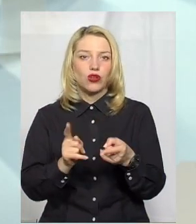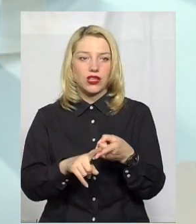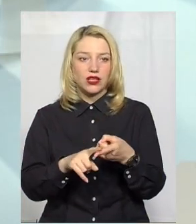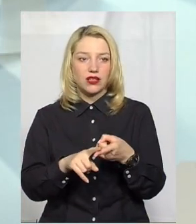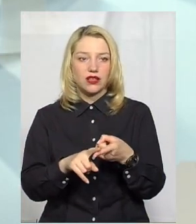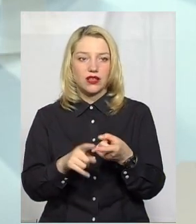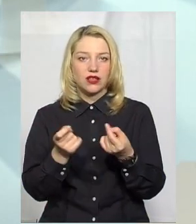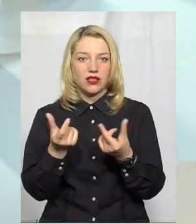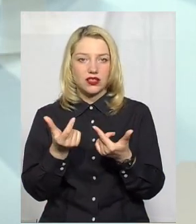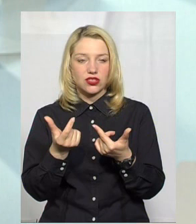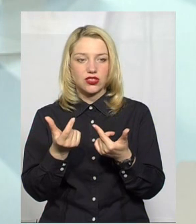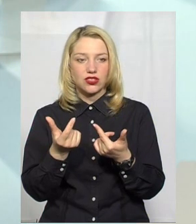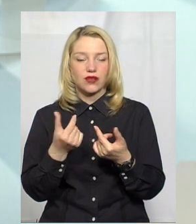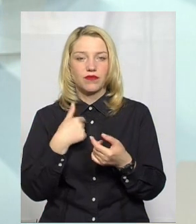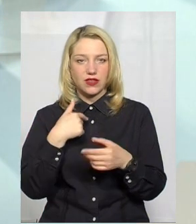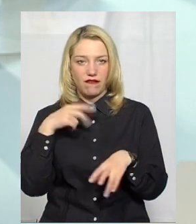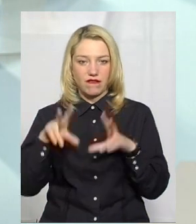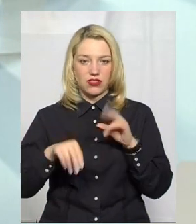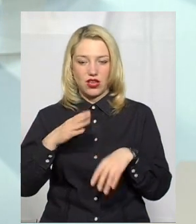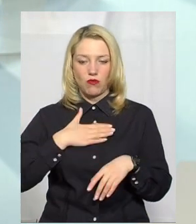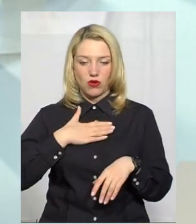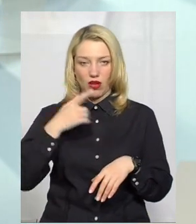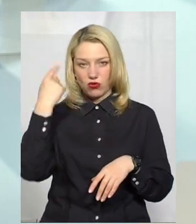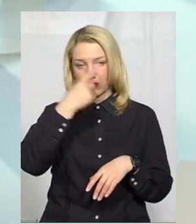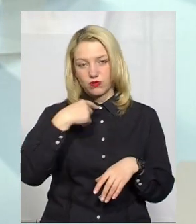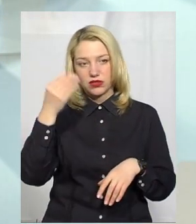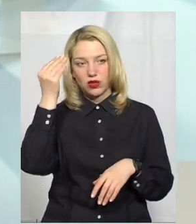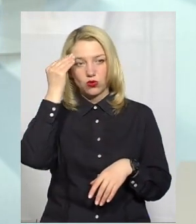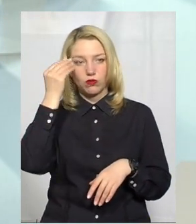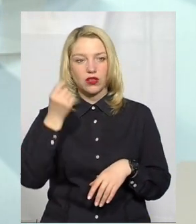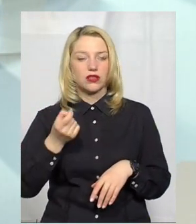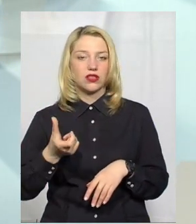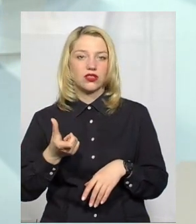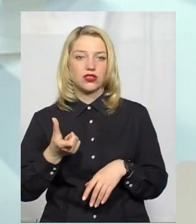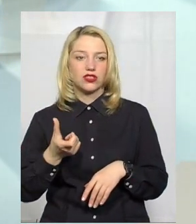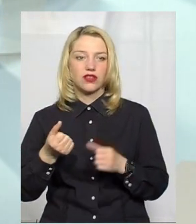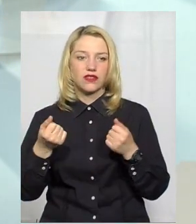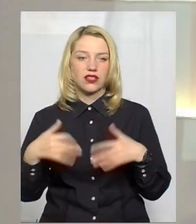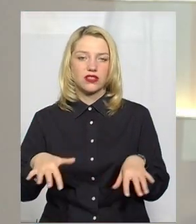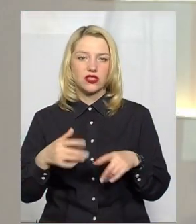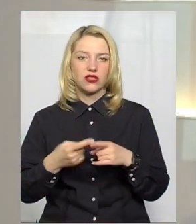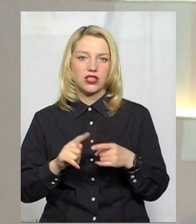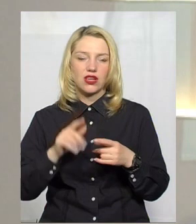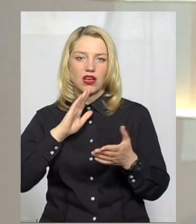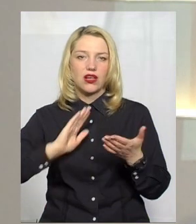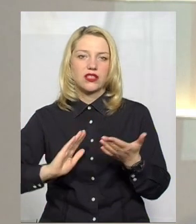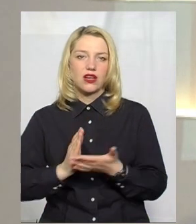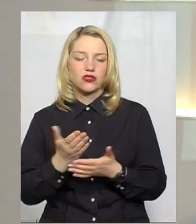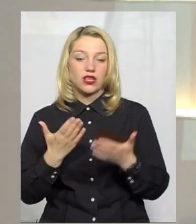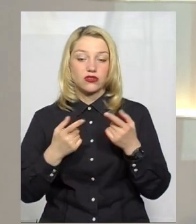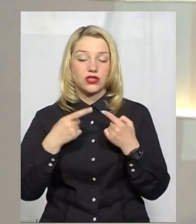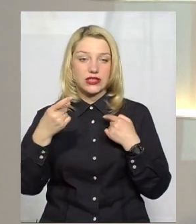Вони трішечки, я вважаю, це моя особиста думка, трішечки втрачають теж у якості, якщо це